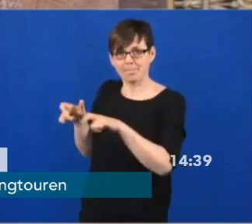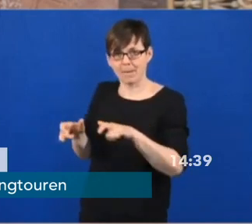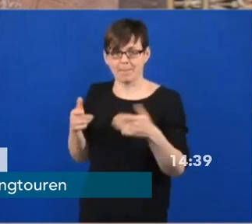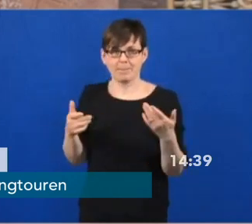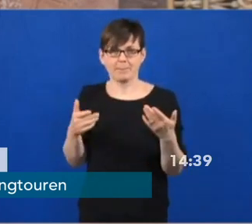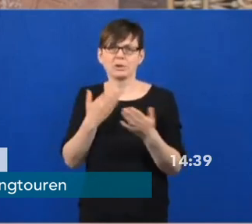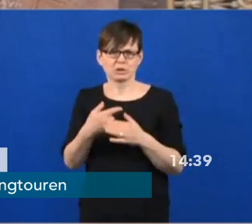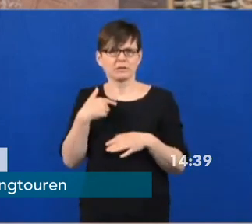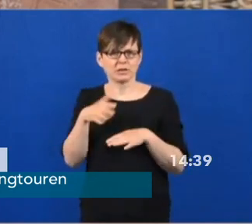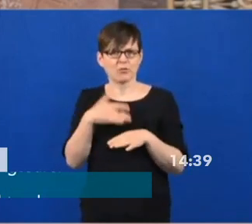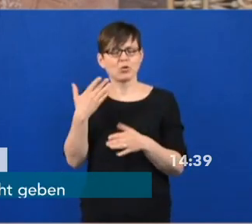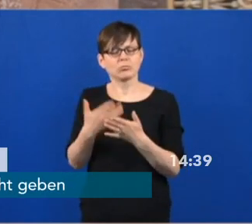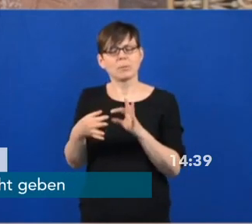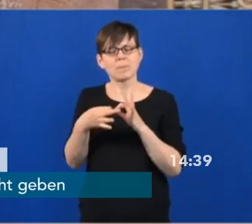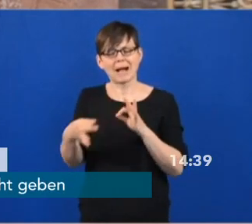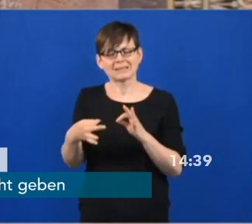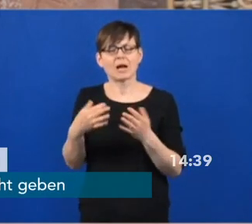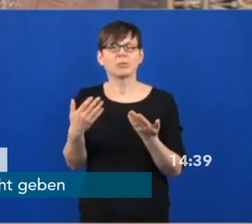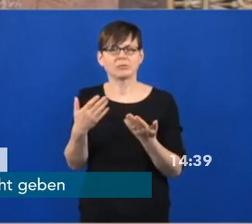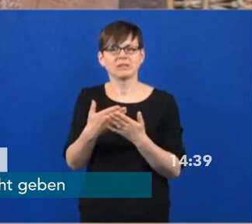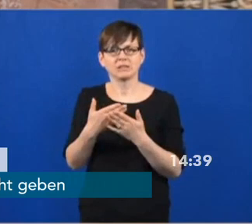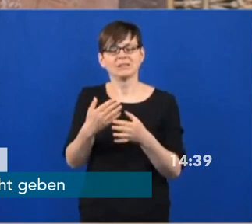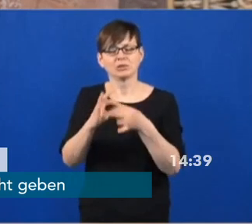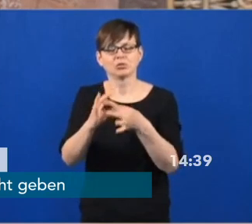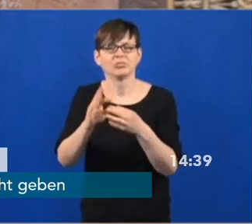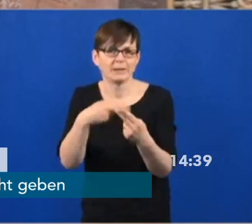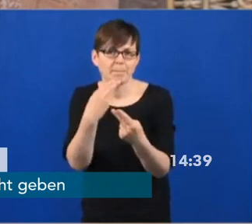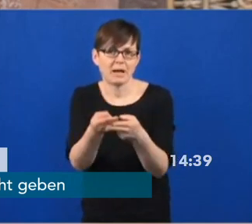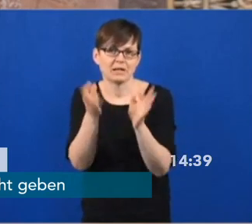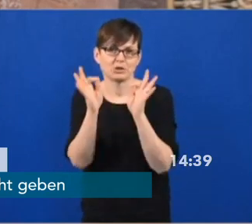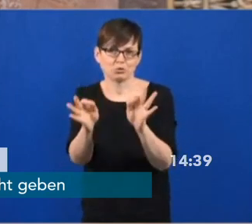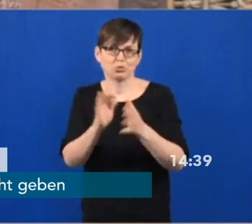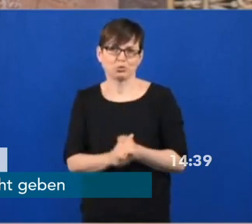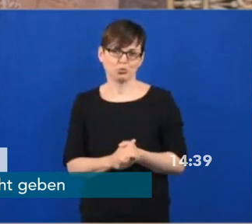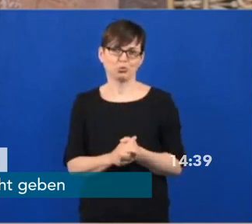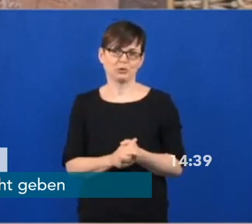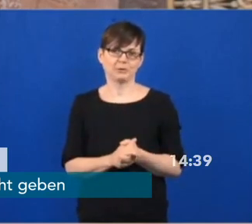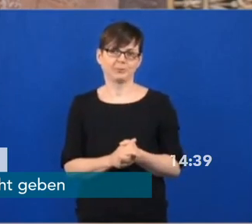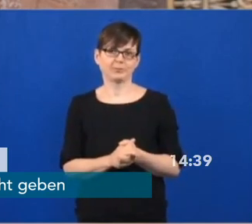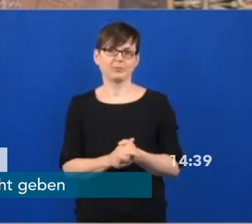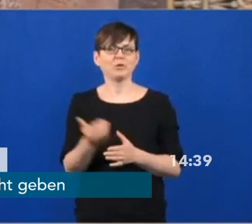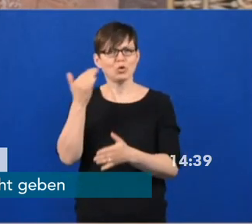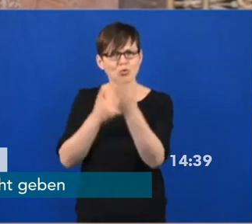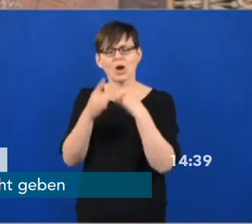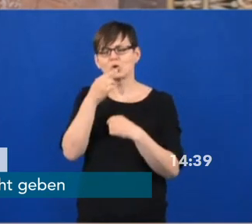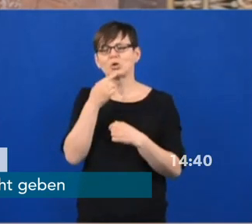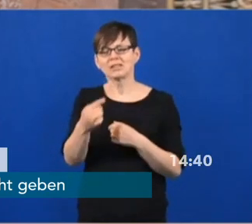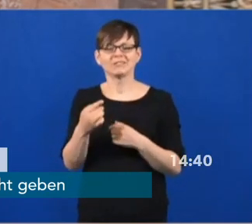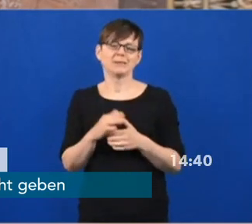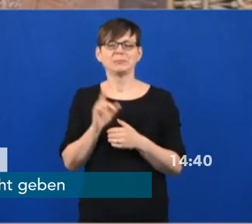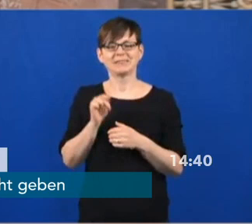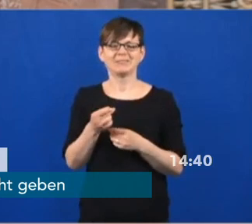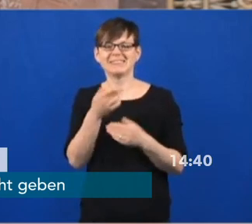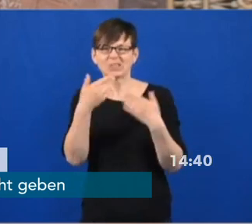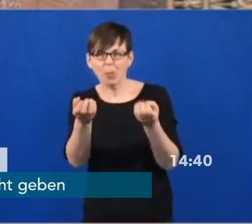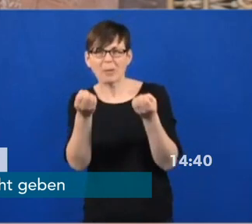Maßnahme in dem Zusammenhang. Ich verstehe aber durchaus, und deswegen habe ich ja auch von einer feindlichen Episode oder einer unfreundlichen Episode gesprochen, dass